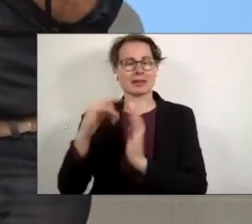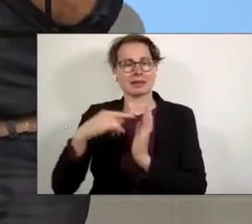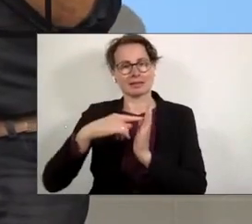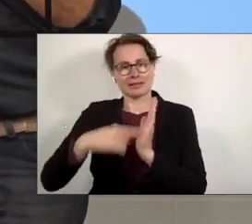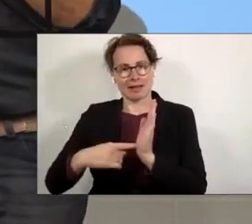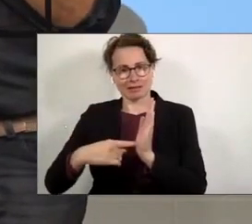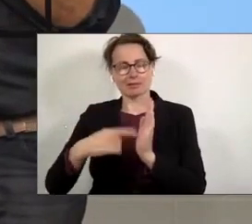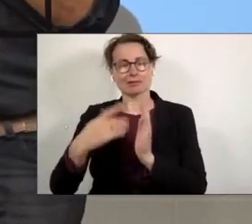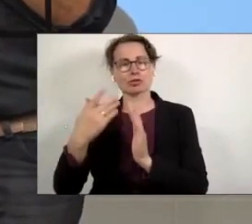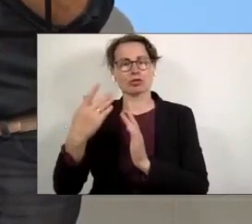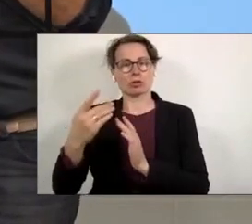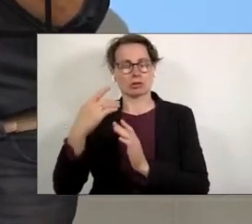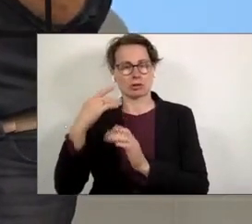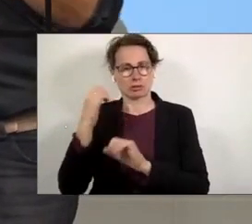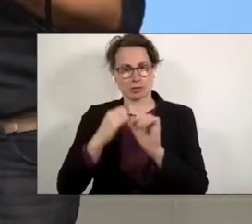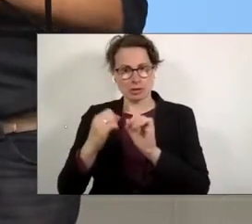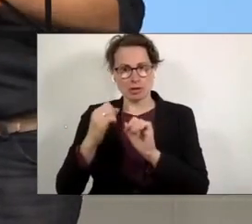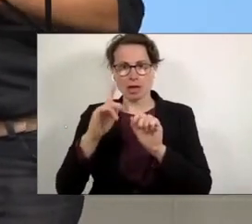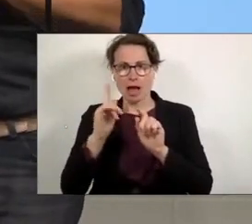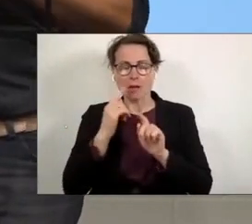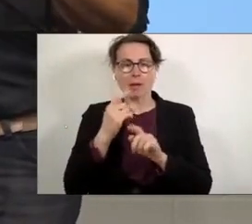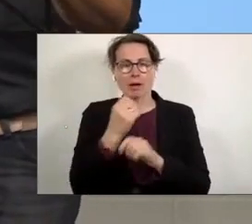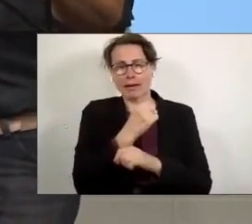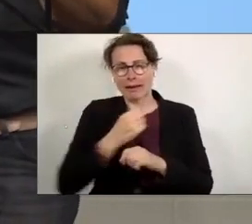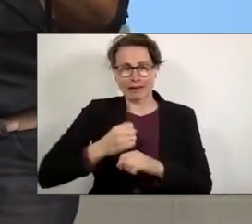Gewalt nach der Wiedervereinigung auf die Straße über.